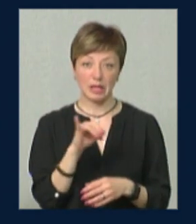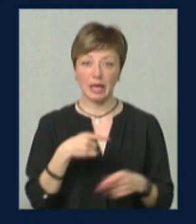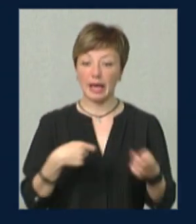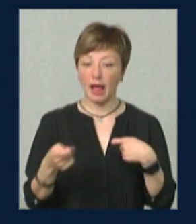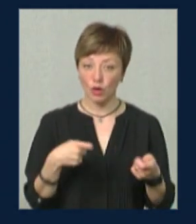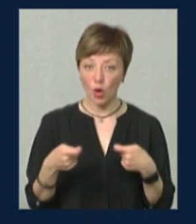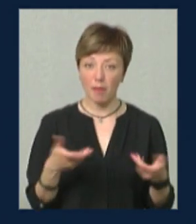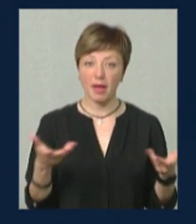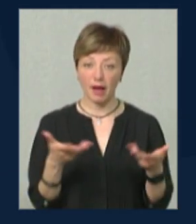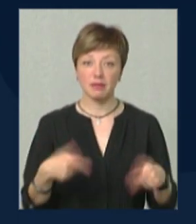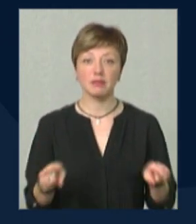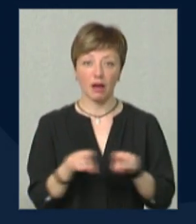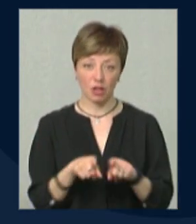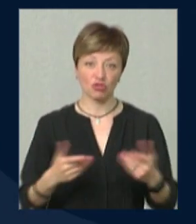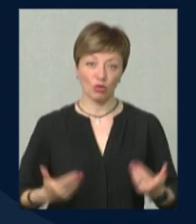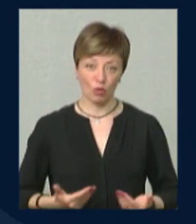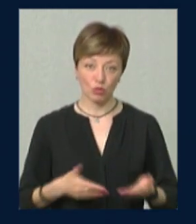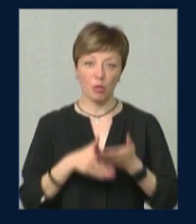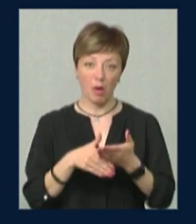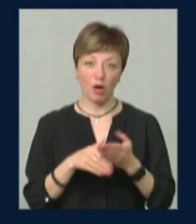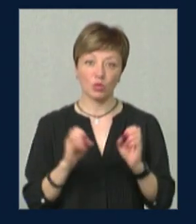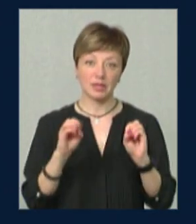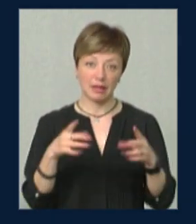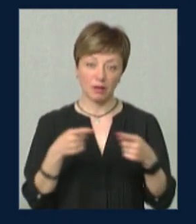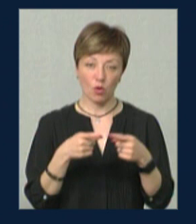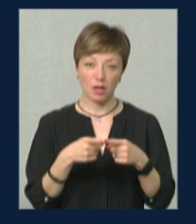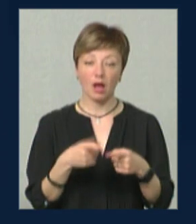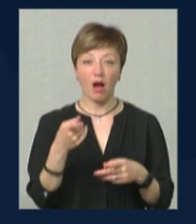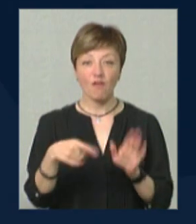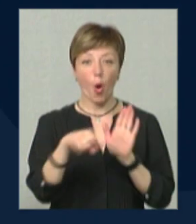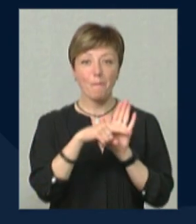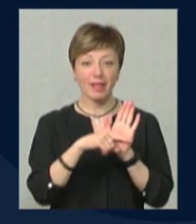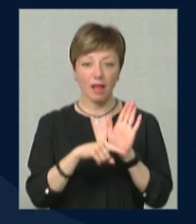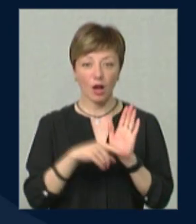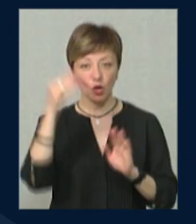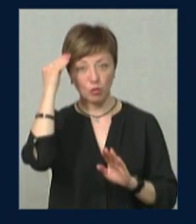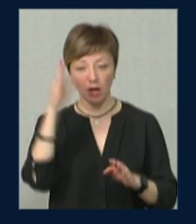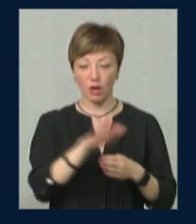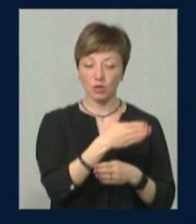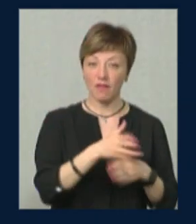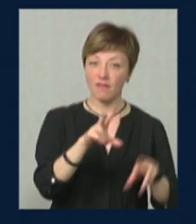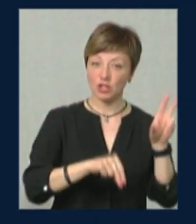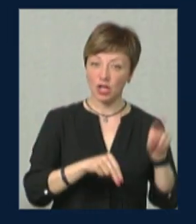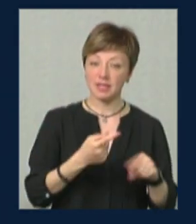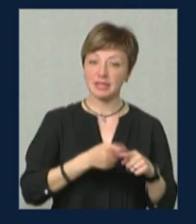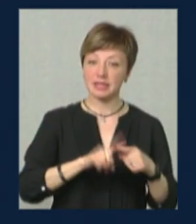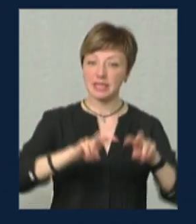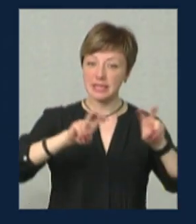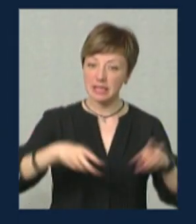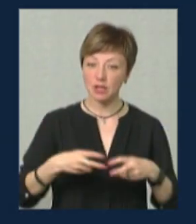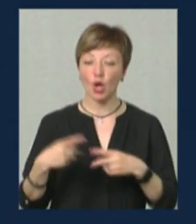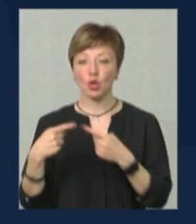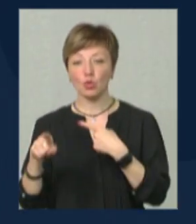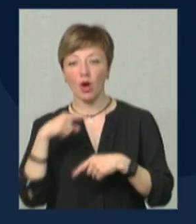ріелторам, які таке житло допомагають здати. От у коментарях думки розділились. Одні вважають, що це здирництво.